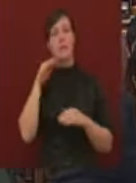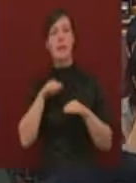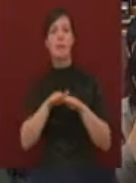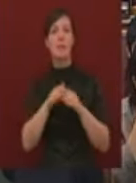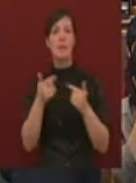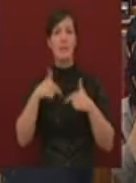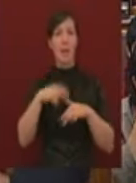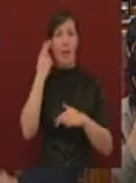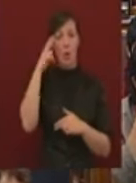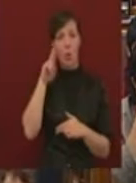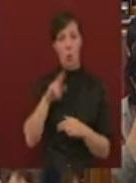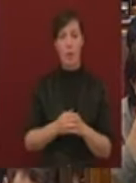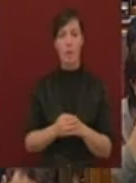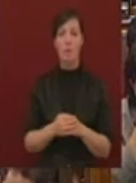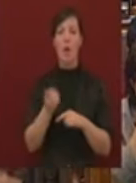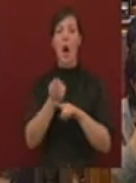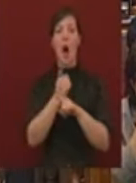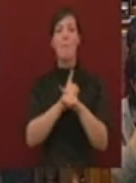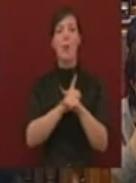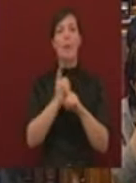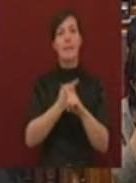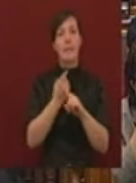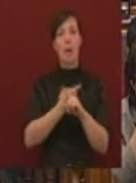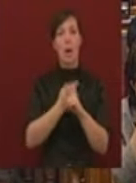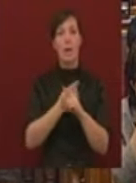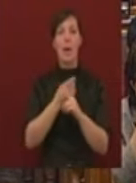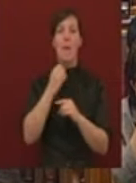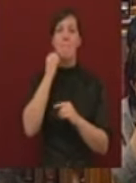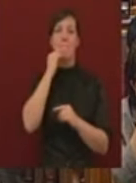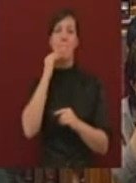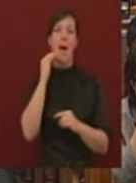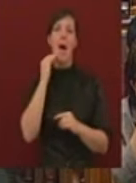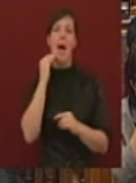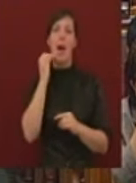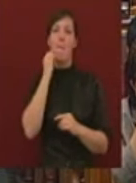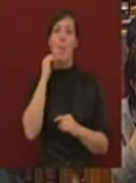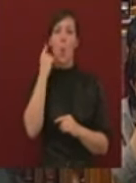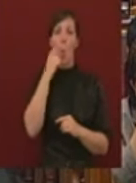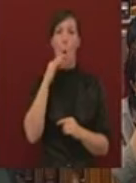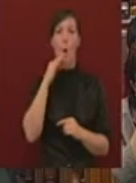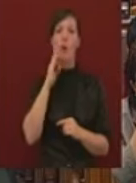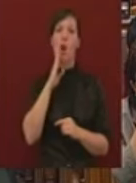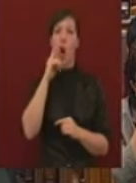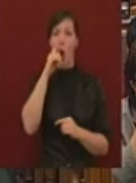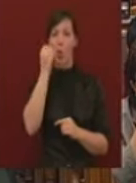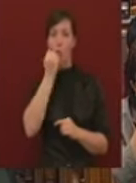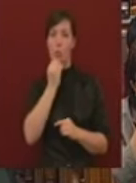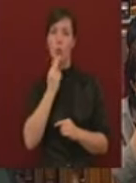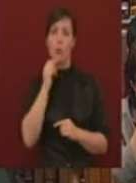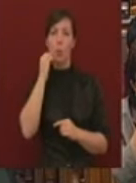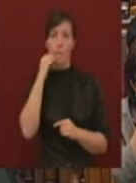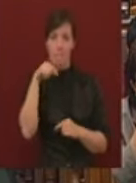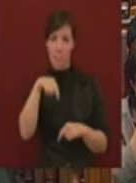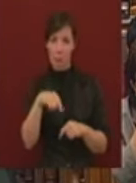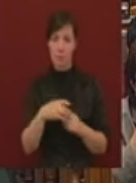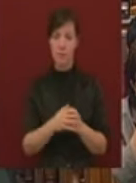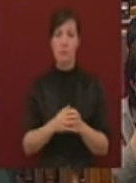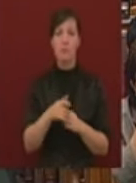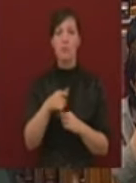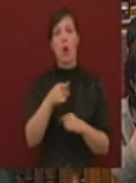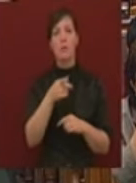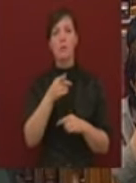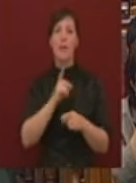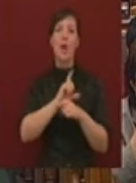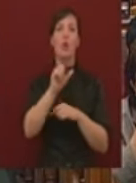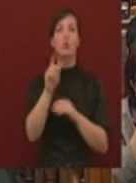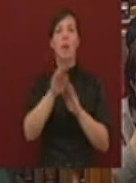politikai memorandum, amiről a vita folyt Brüsszelben, tartalmaz egyrészt egy adósságszabályt, aminél ön az